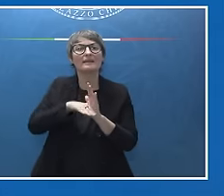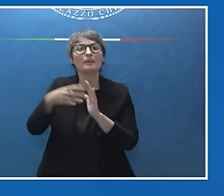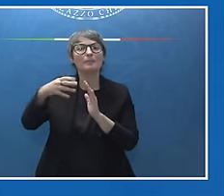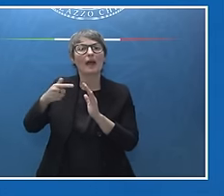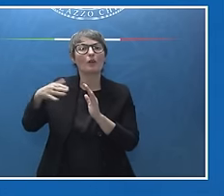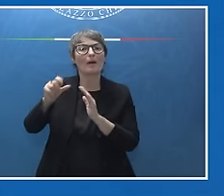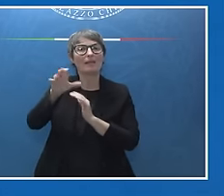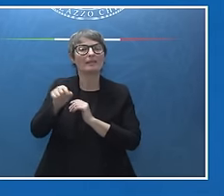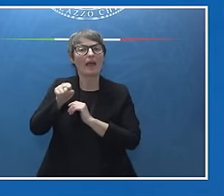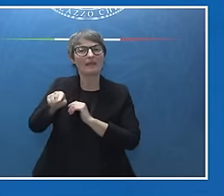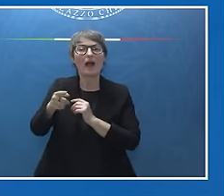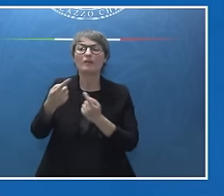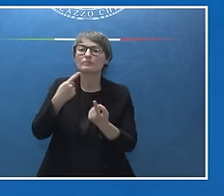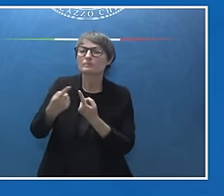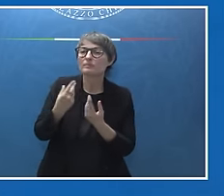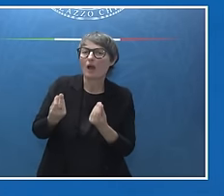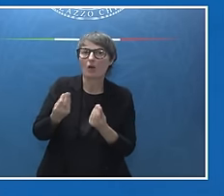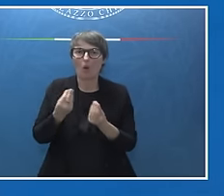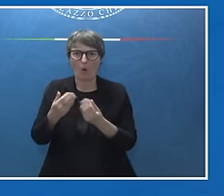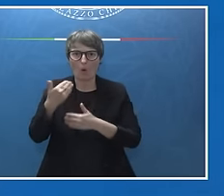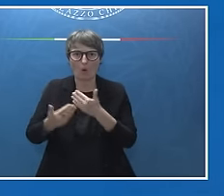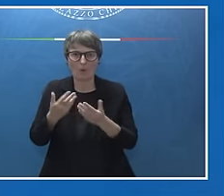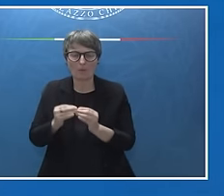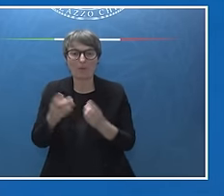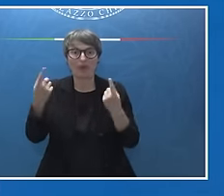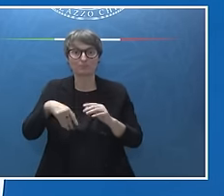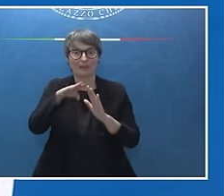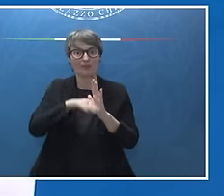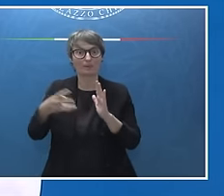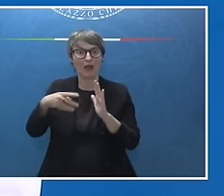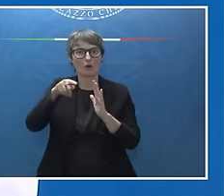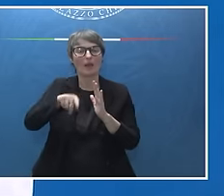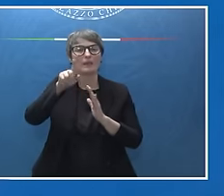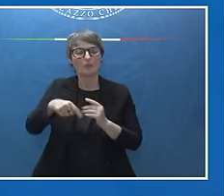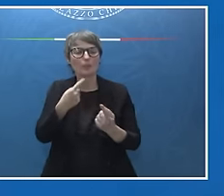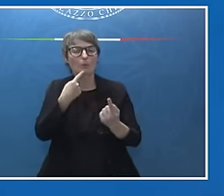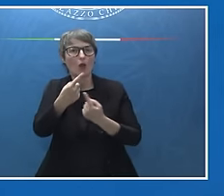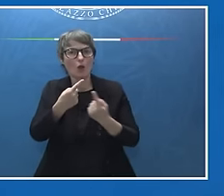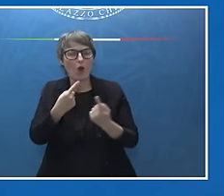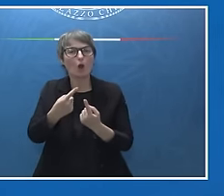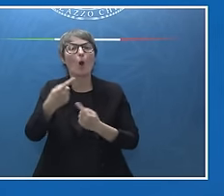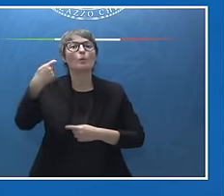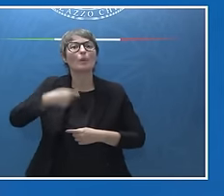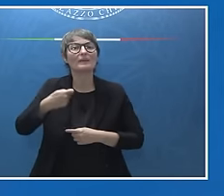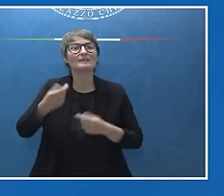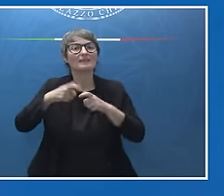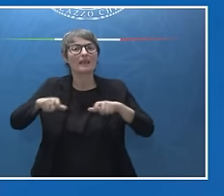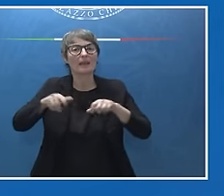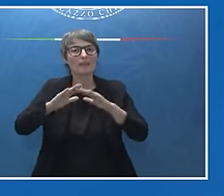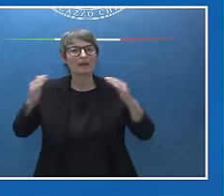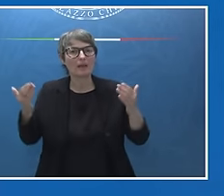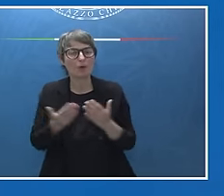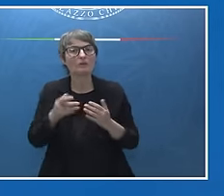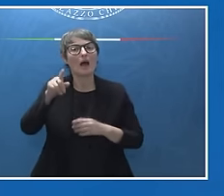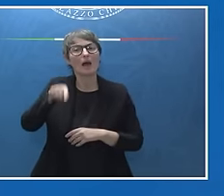Il Piano Mattei per l'Africa è stato anche al centro del colloquio con il Presidente della Banca Mondiale e con il Presidente